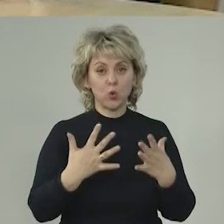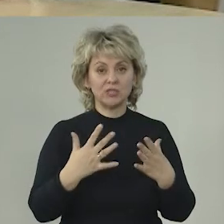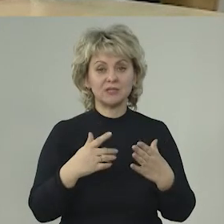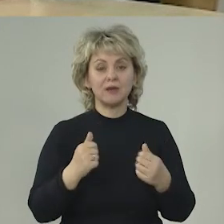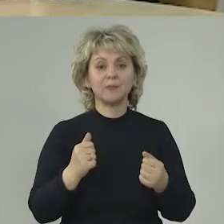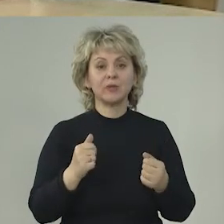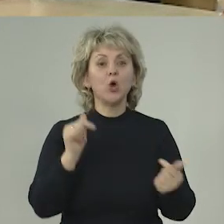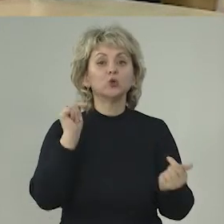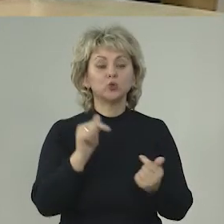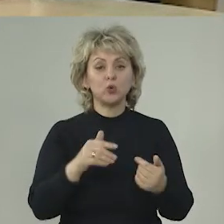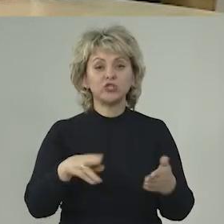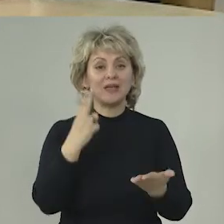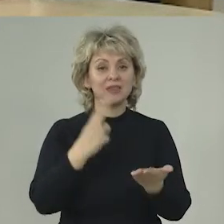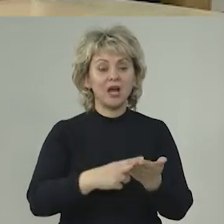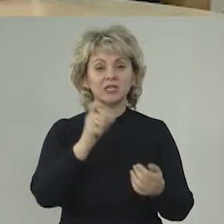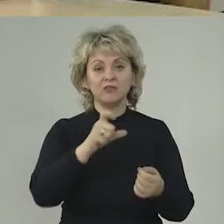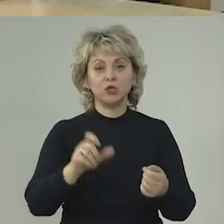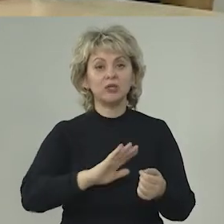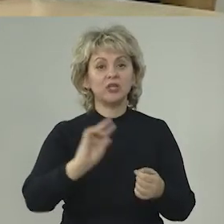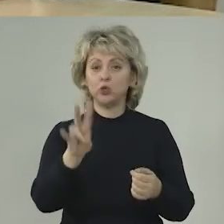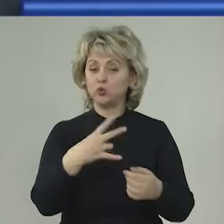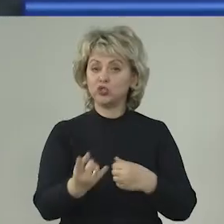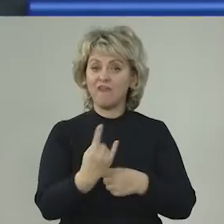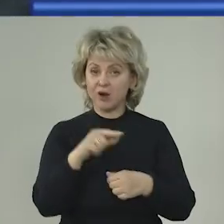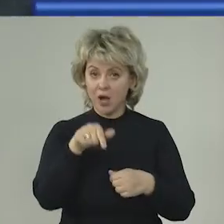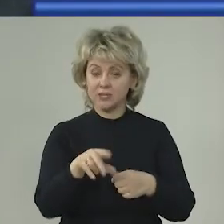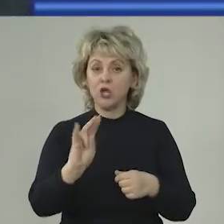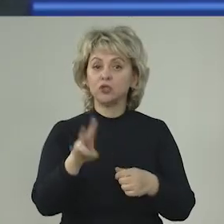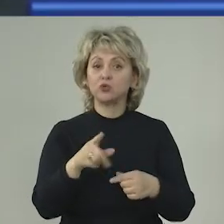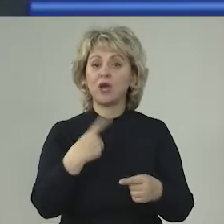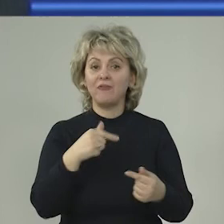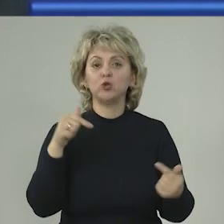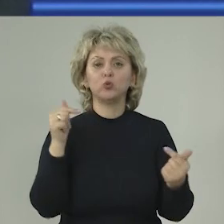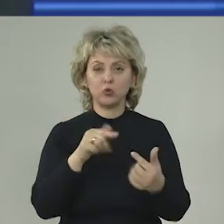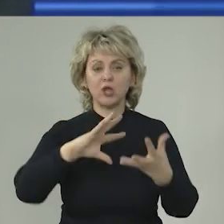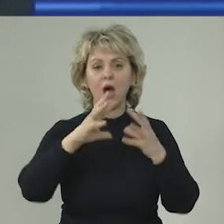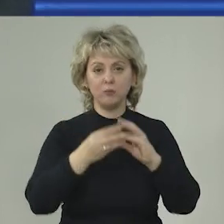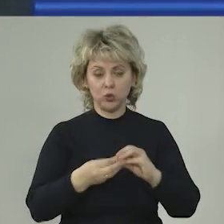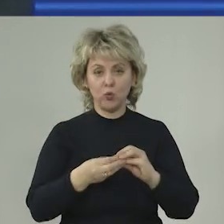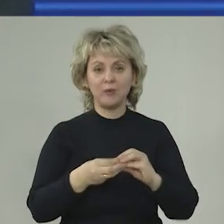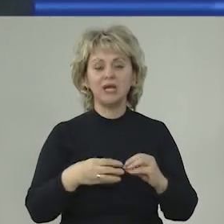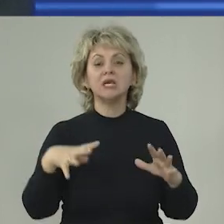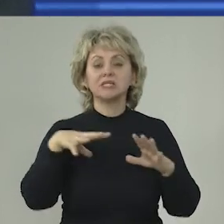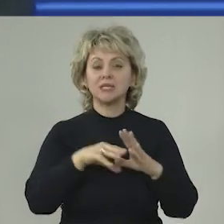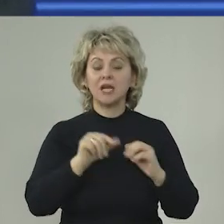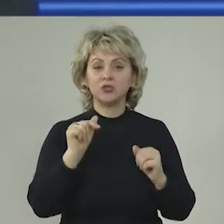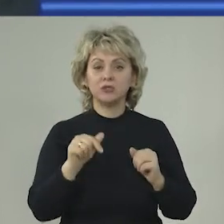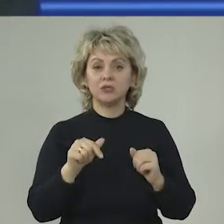просто точно доказывать, людям не нужно врать, людям нужно точно говорить и объемы